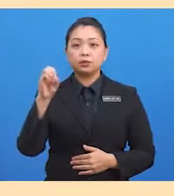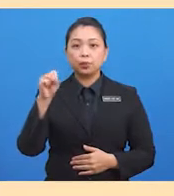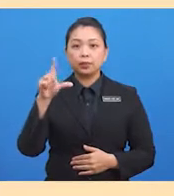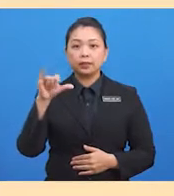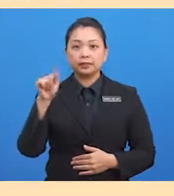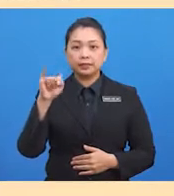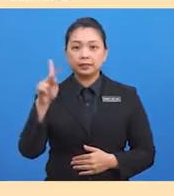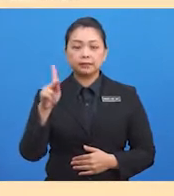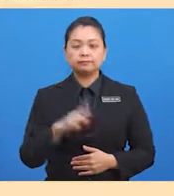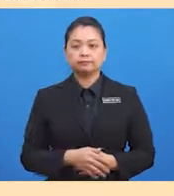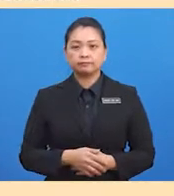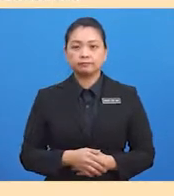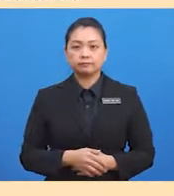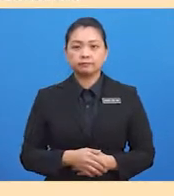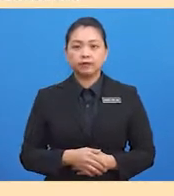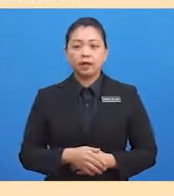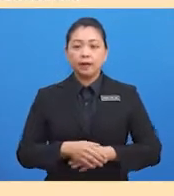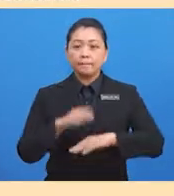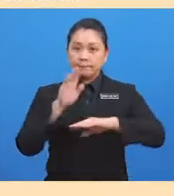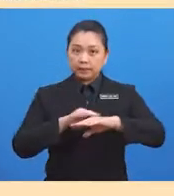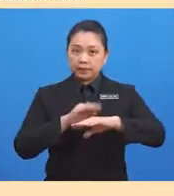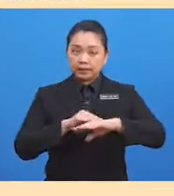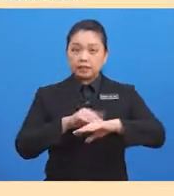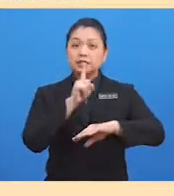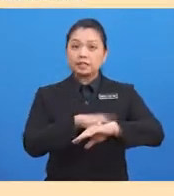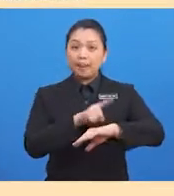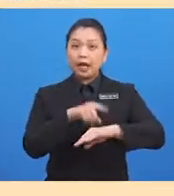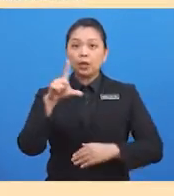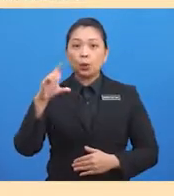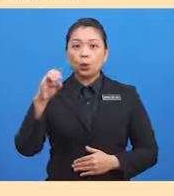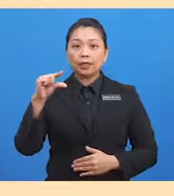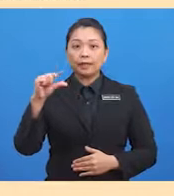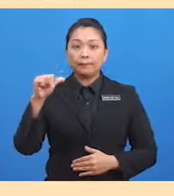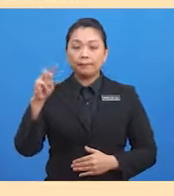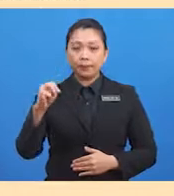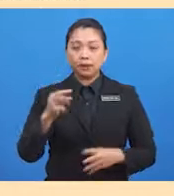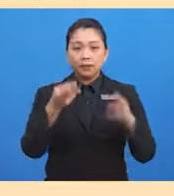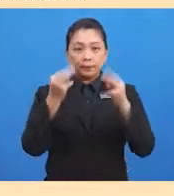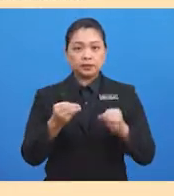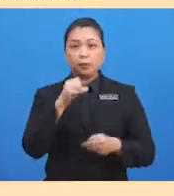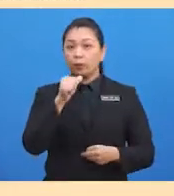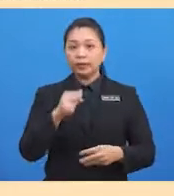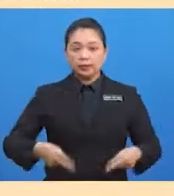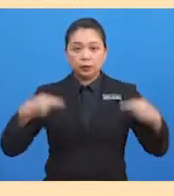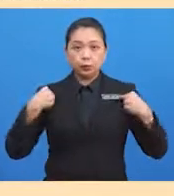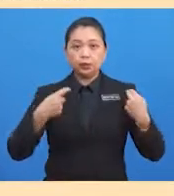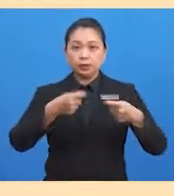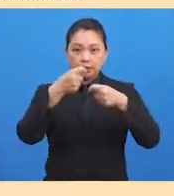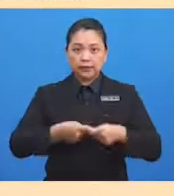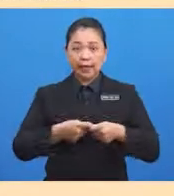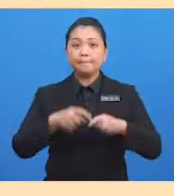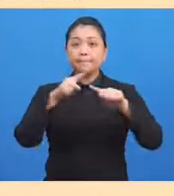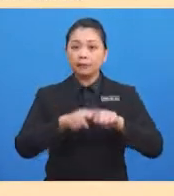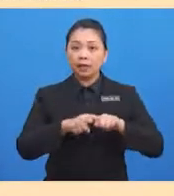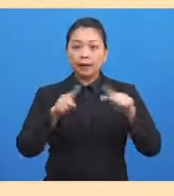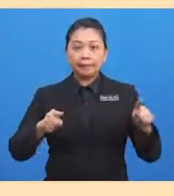Pada Zaman Logam, manusia bukan sahaja hidup menetap tetapi juga telah membina tempat